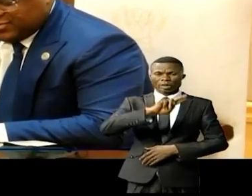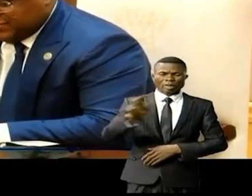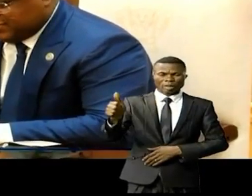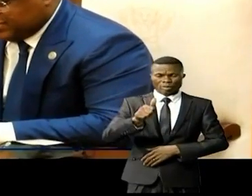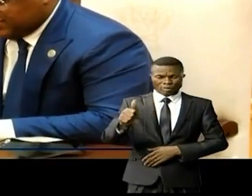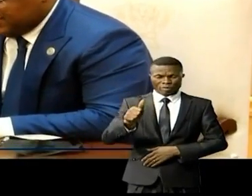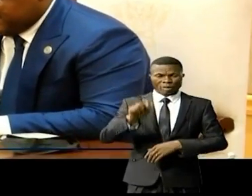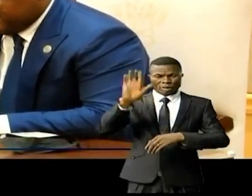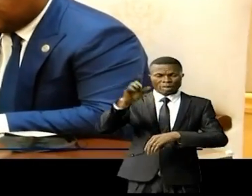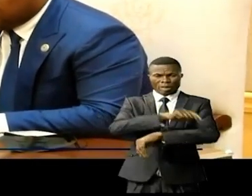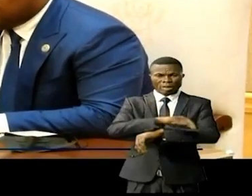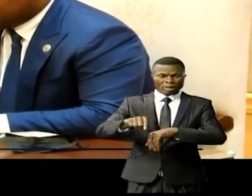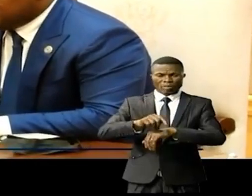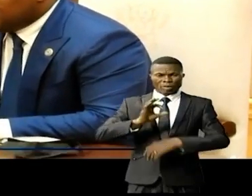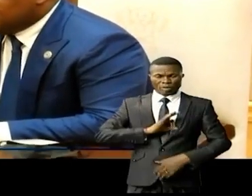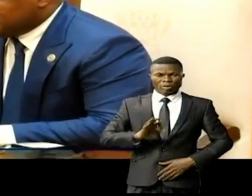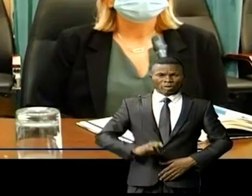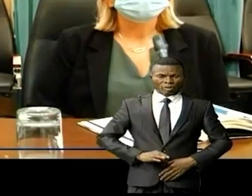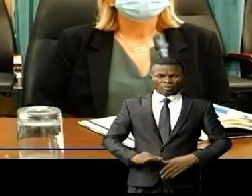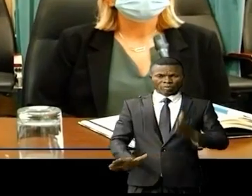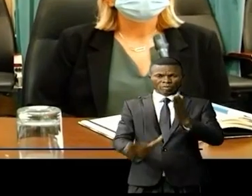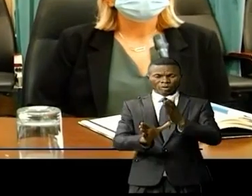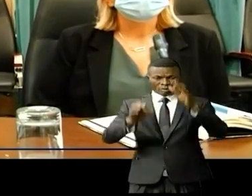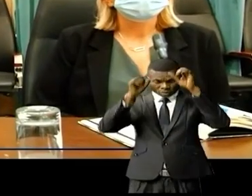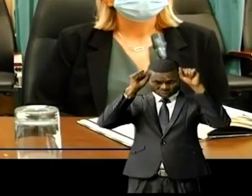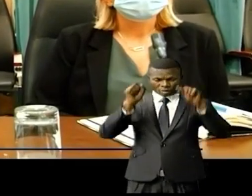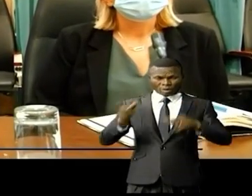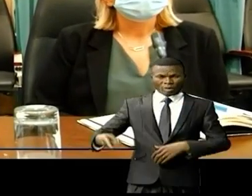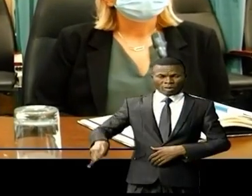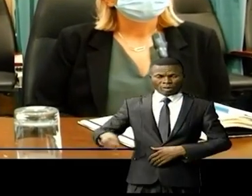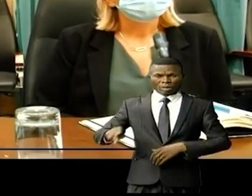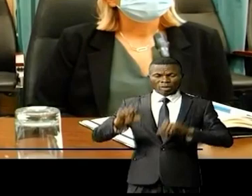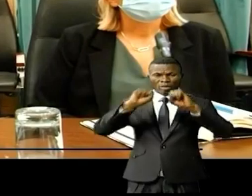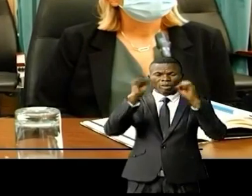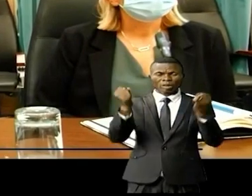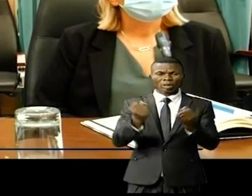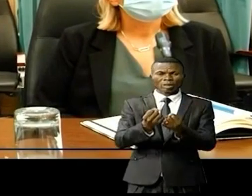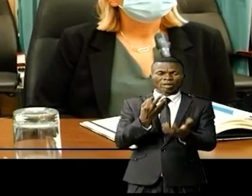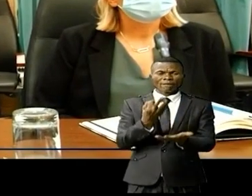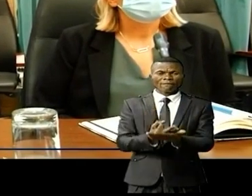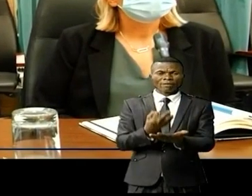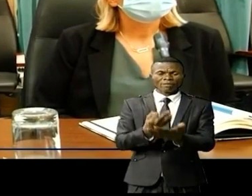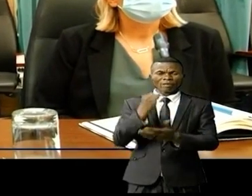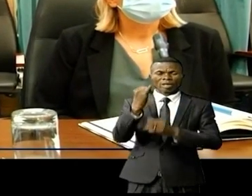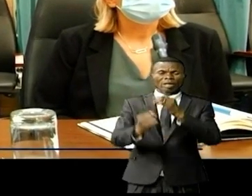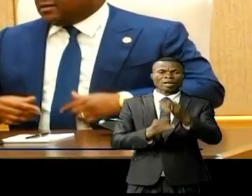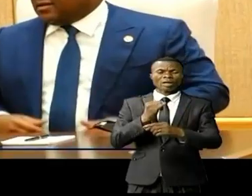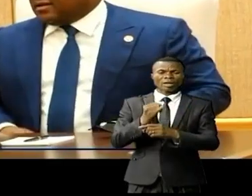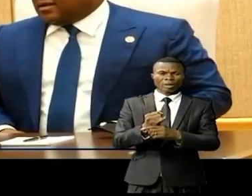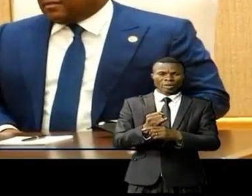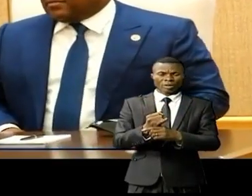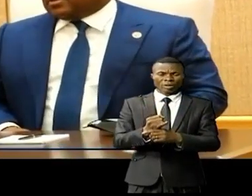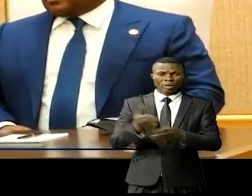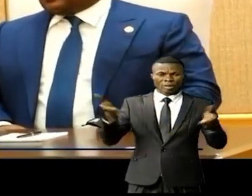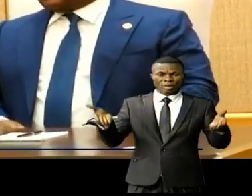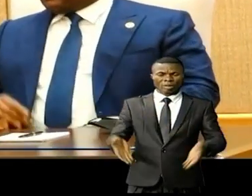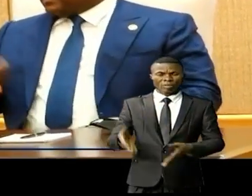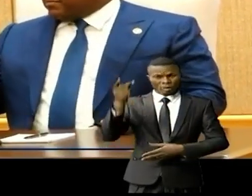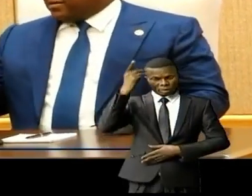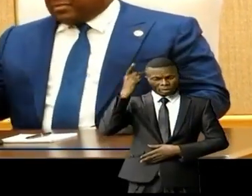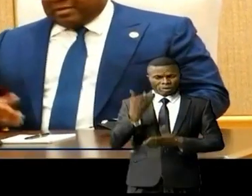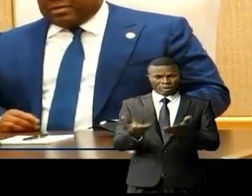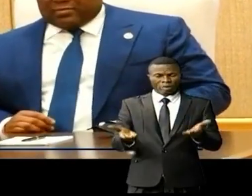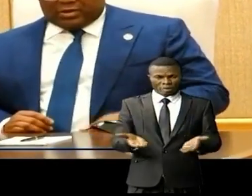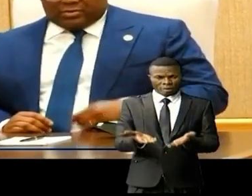-Chulombo, en compagnie du vice-président régional de la Société financière internationale en mission conjointe à